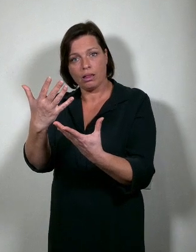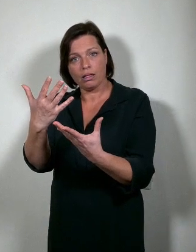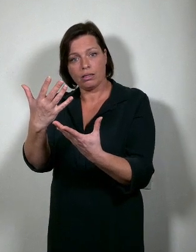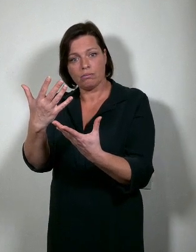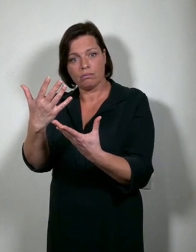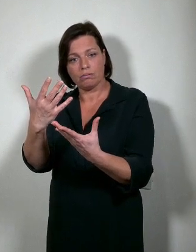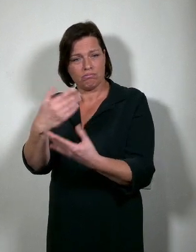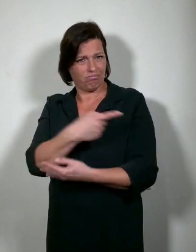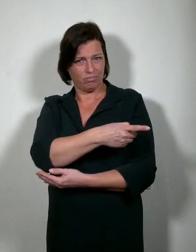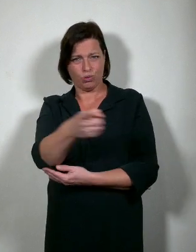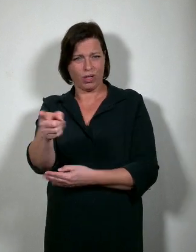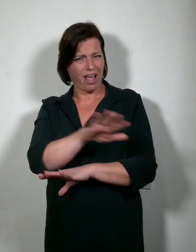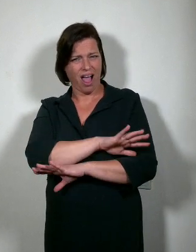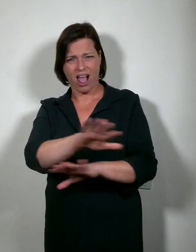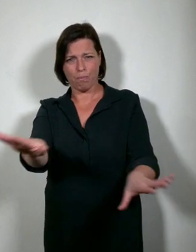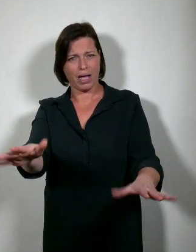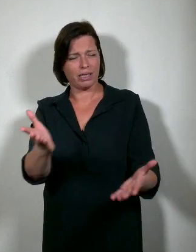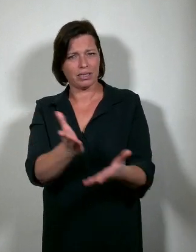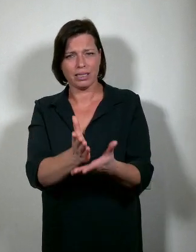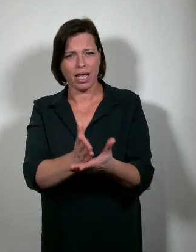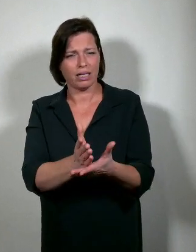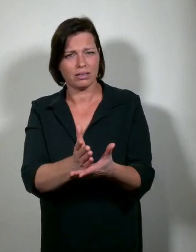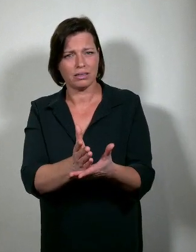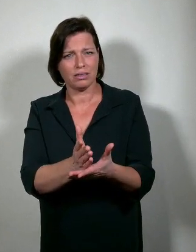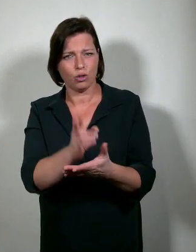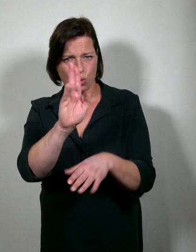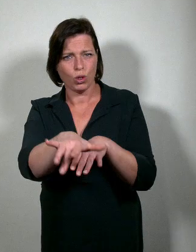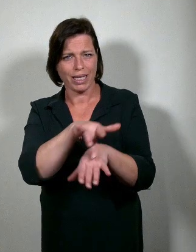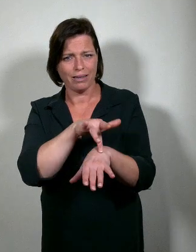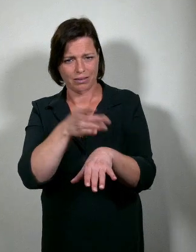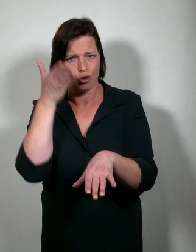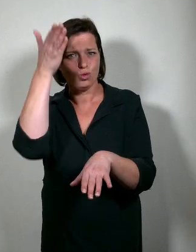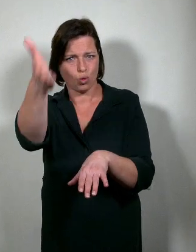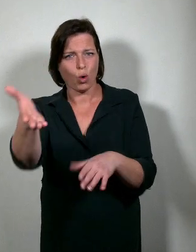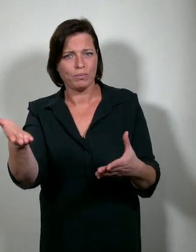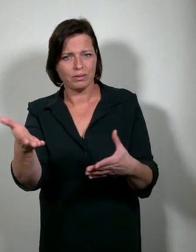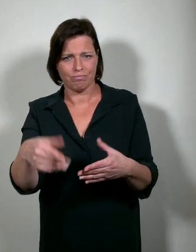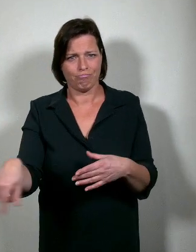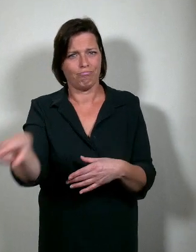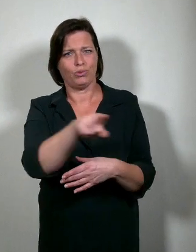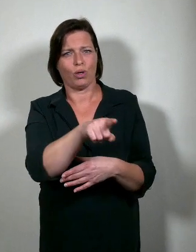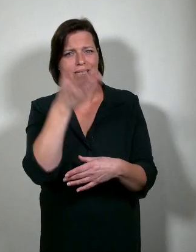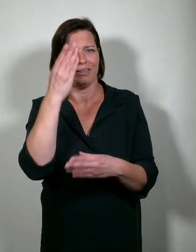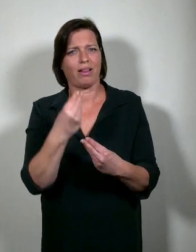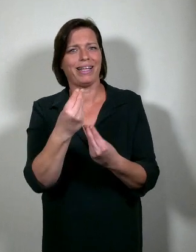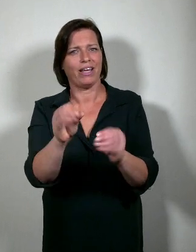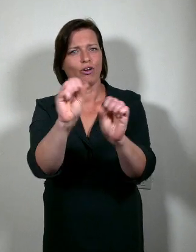Het zijn jullie allemaal. Die de U-Gent van de toekomst zullen blijven vormen.